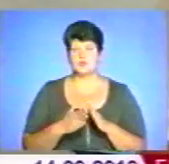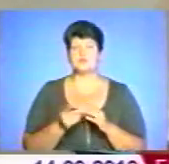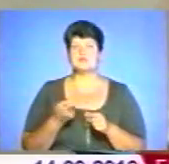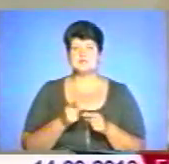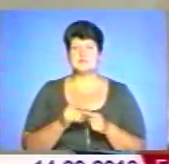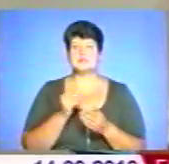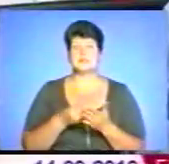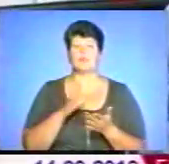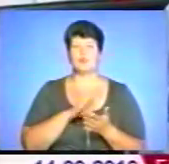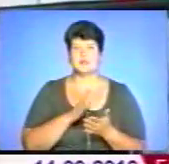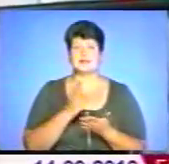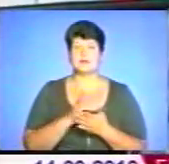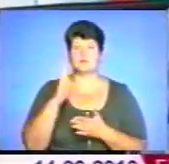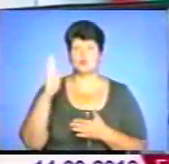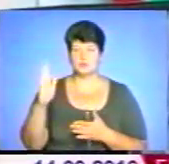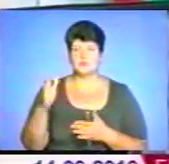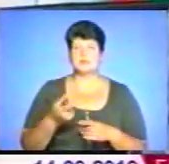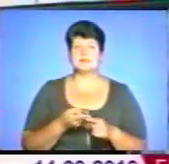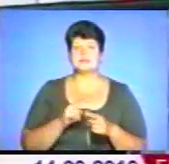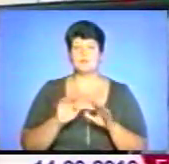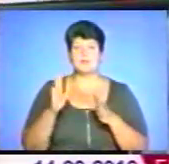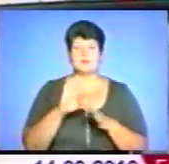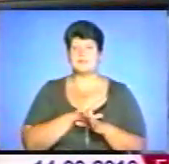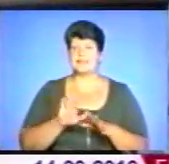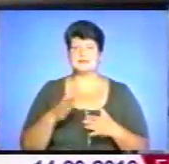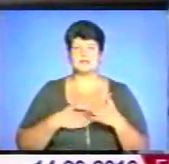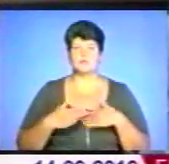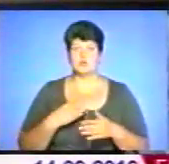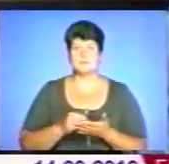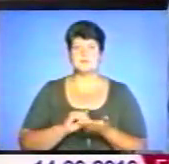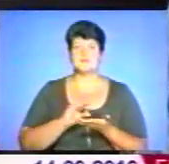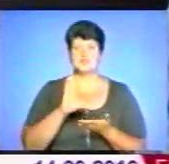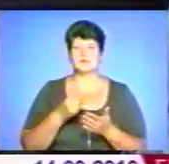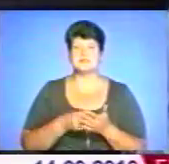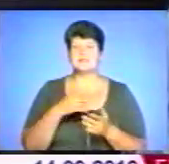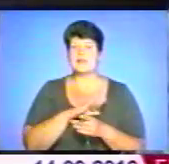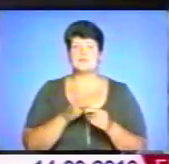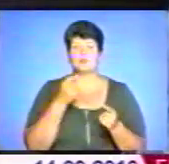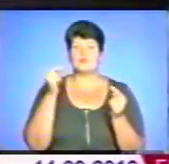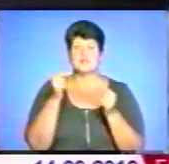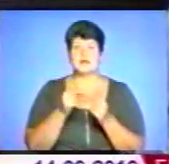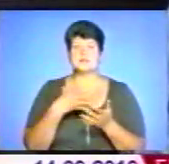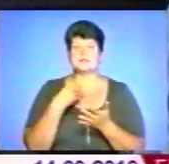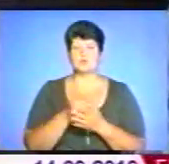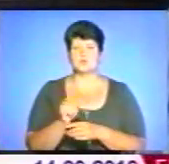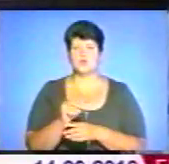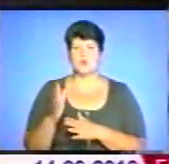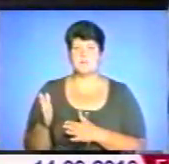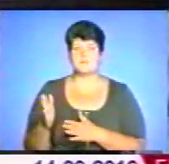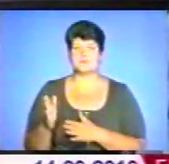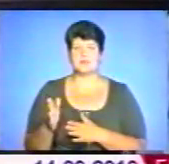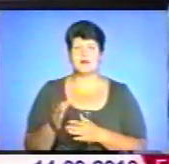ціни були, її будуть. На даний момент ми не задоволені цим підвищенням цін, бо бензин не відповідає своїм стандартним нормам. От